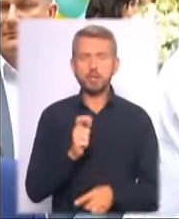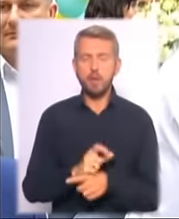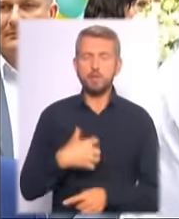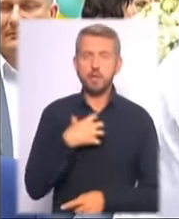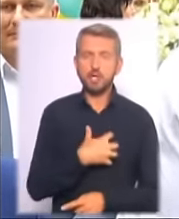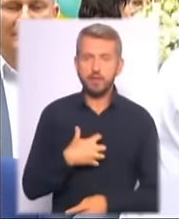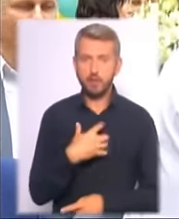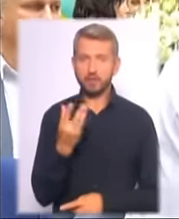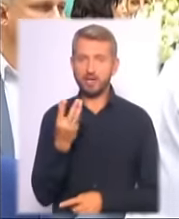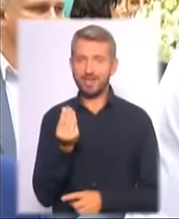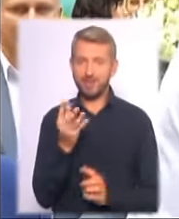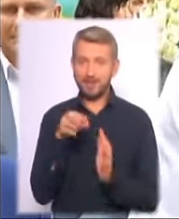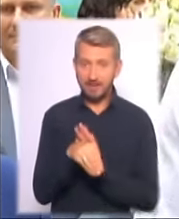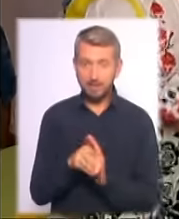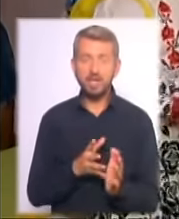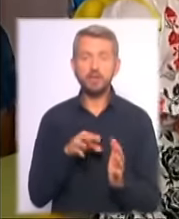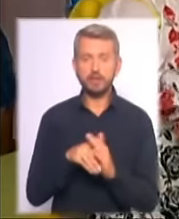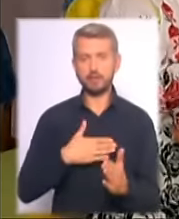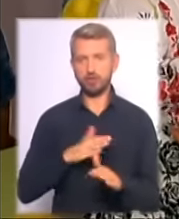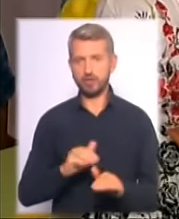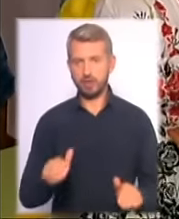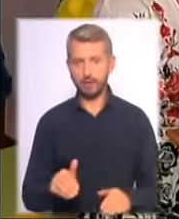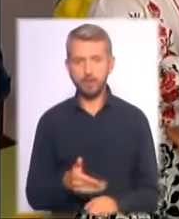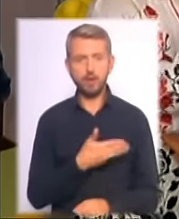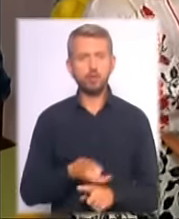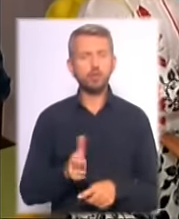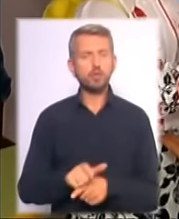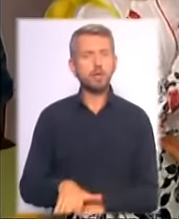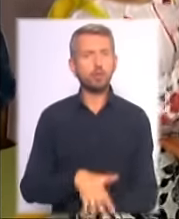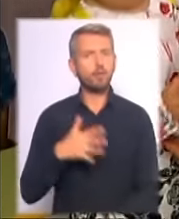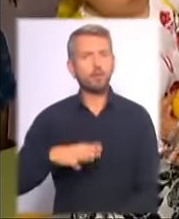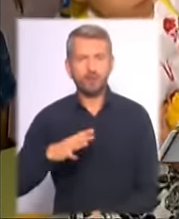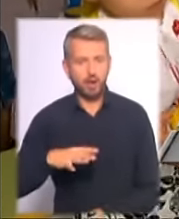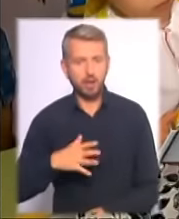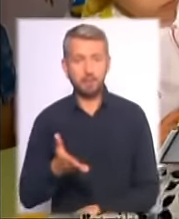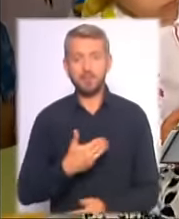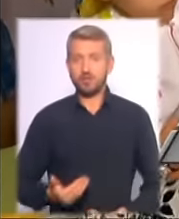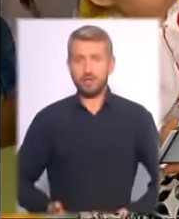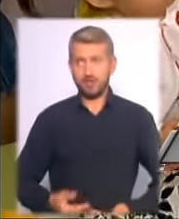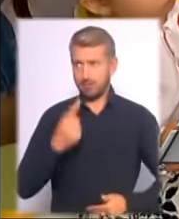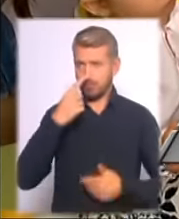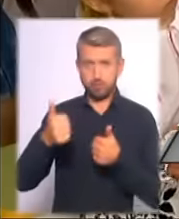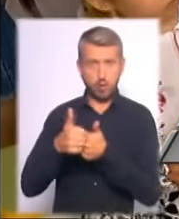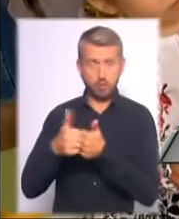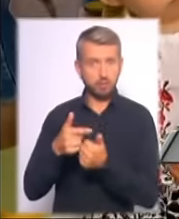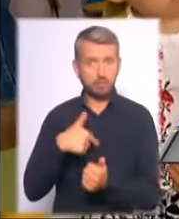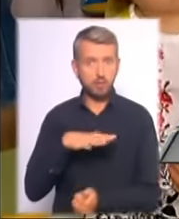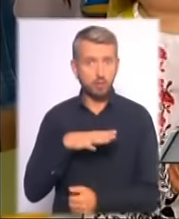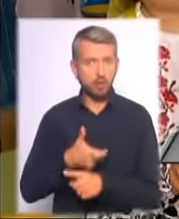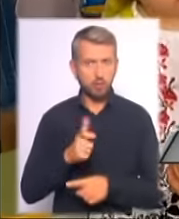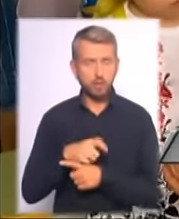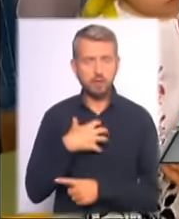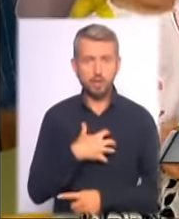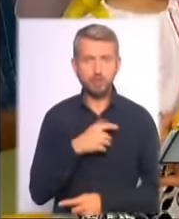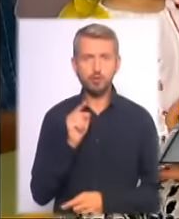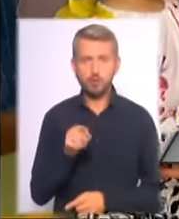інвестиції – це інвестиції в наших дітей. Дуже довго чекали, насправді. Ми живемо поруч, тому нам було дуже важливо,